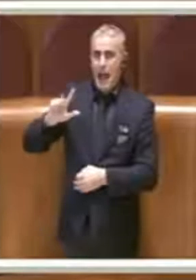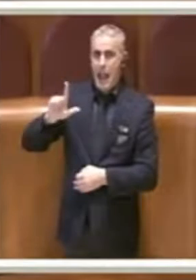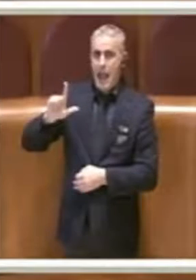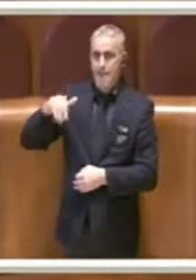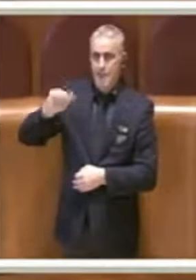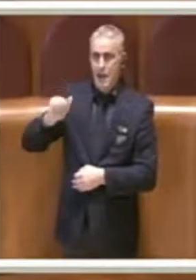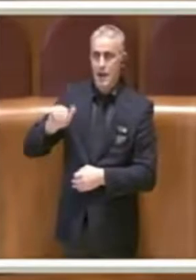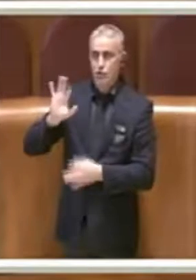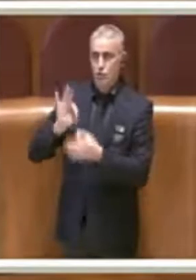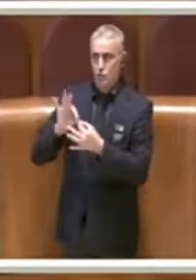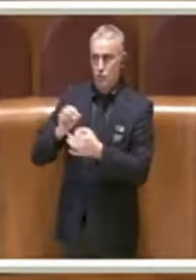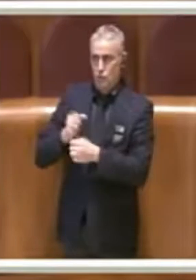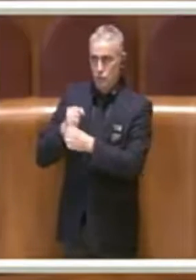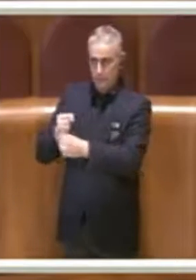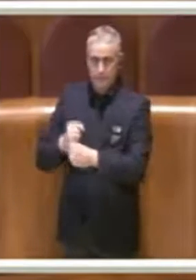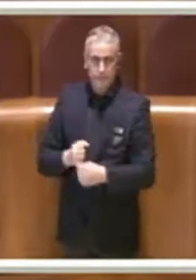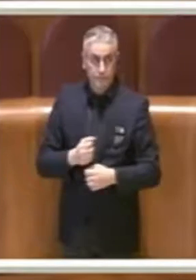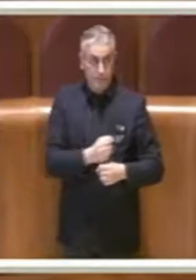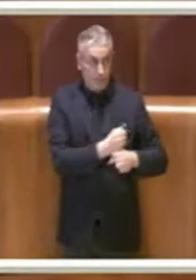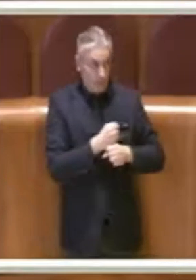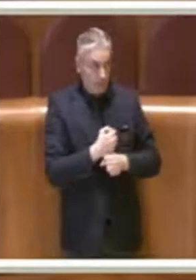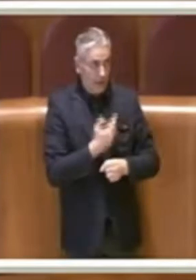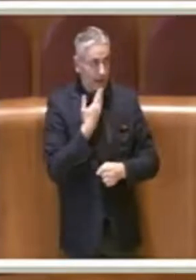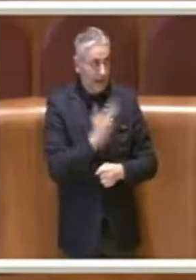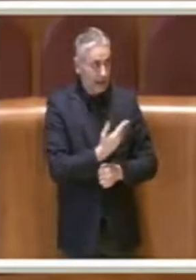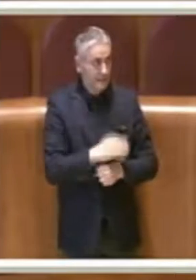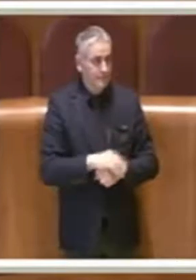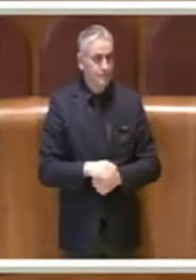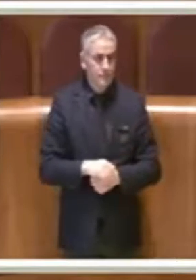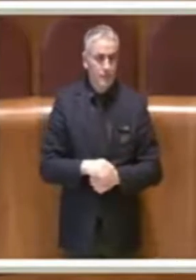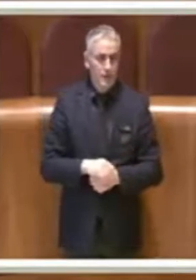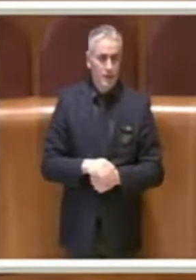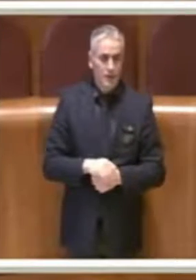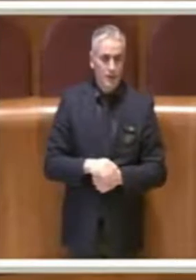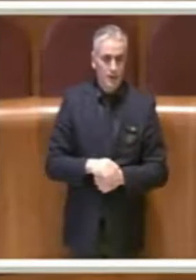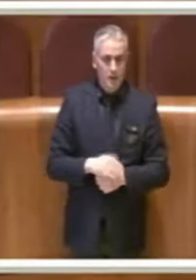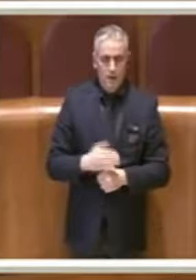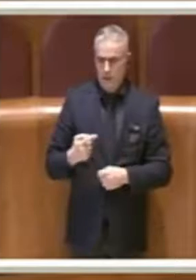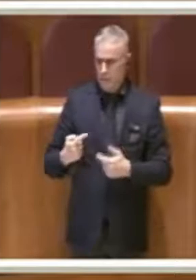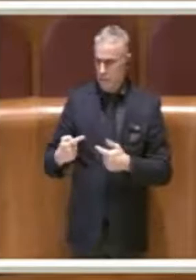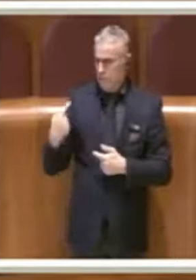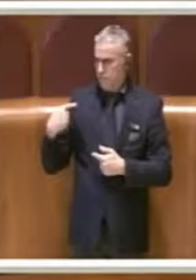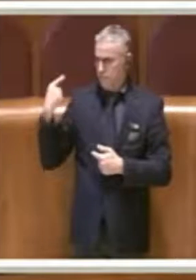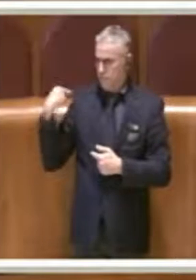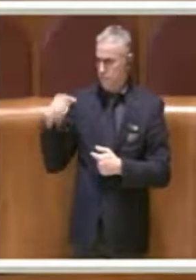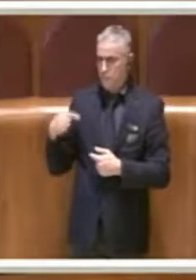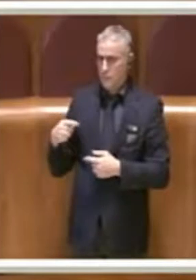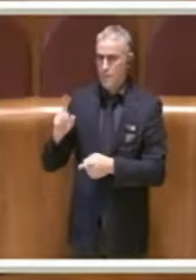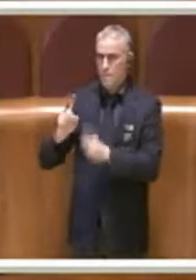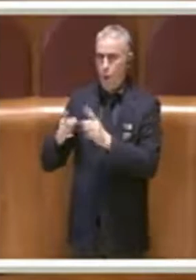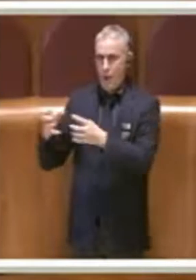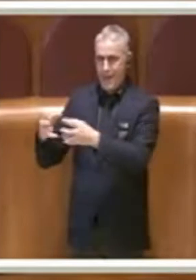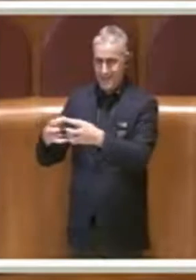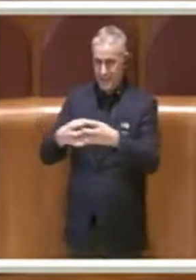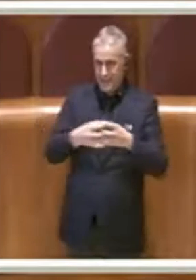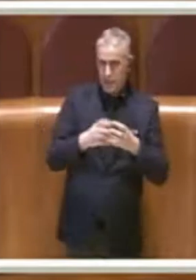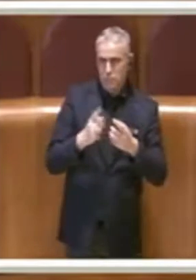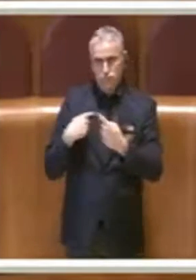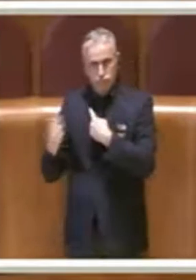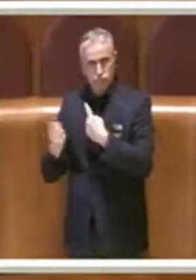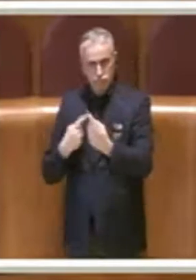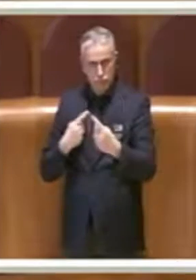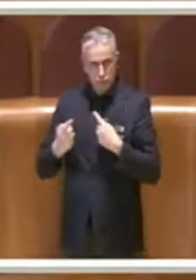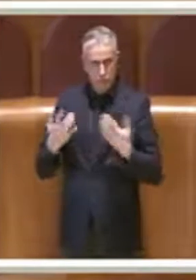Grazie Presidente. Nelle interlocuzioni che abbiamo avuto negli ultimi giorni con le altre forze politiche abbiamo